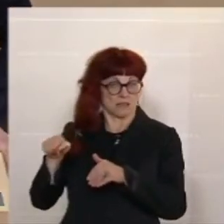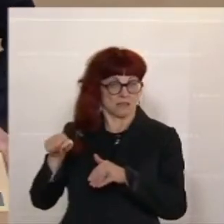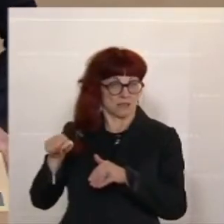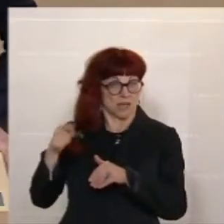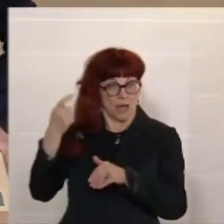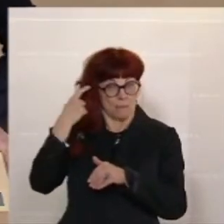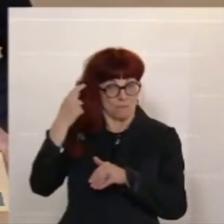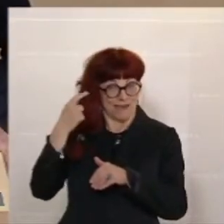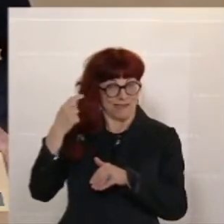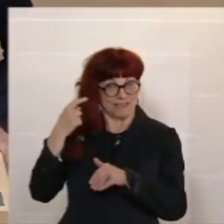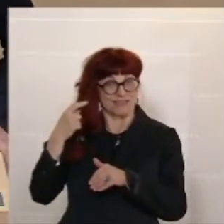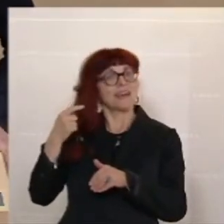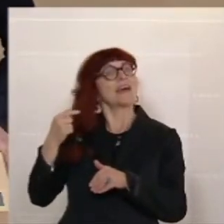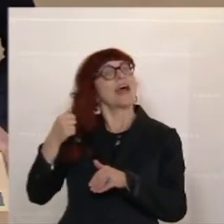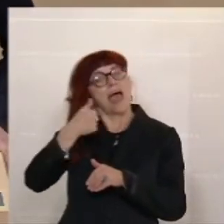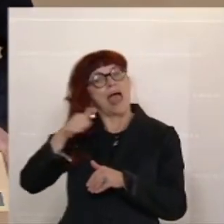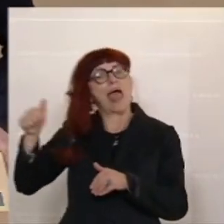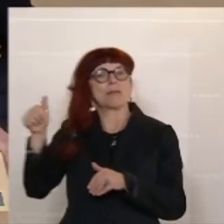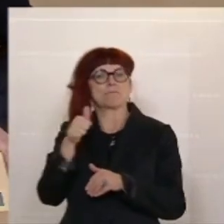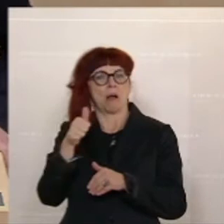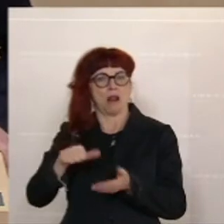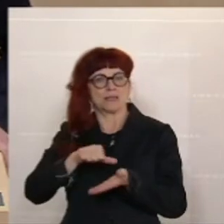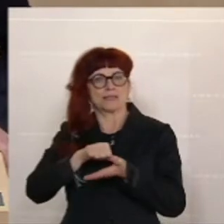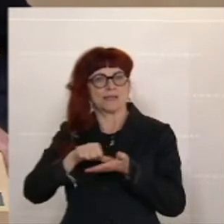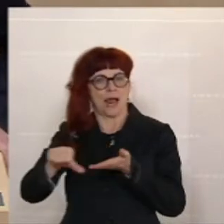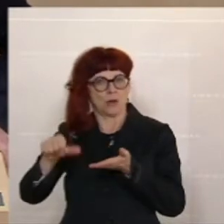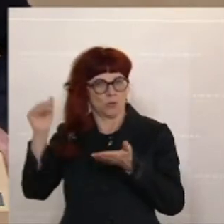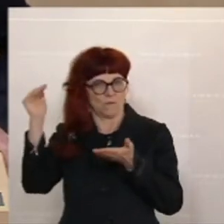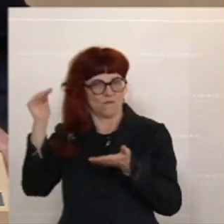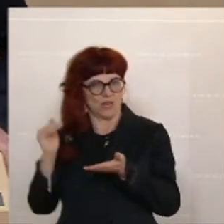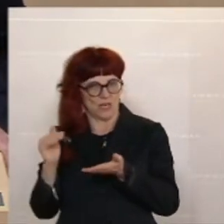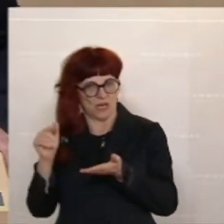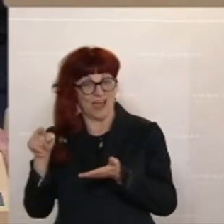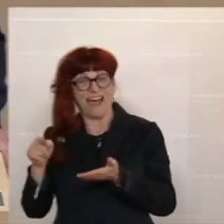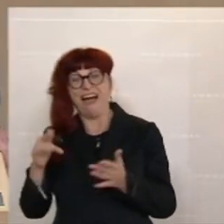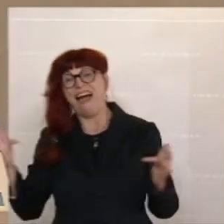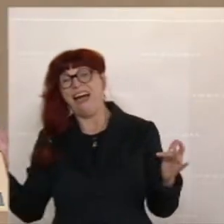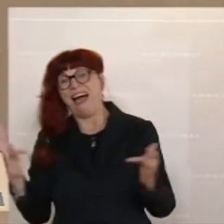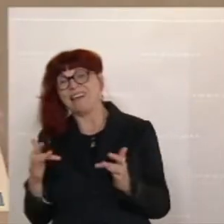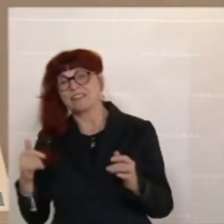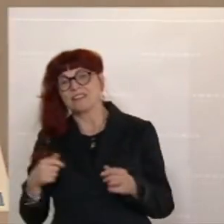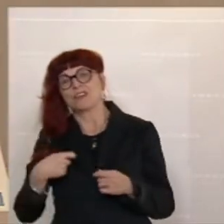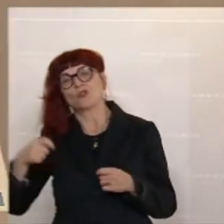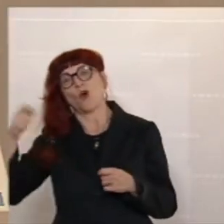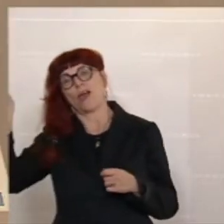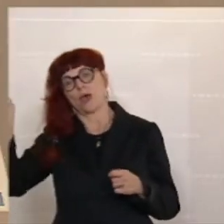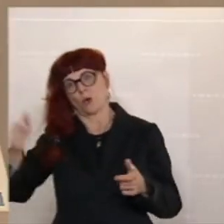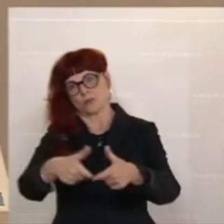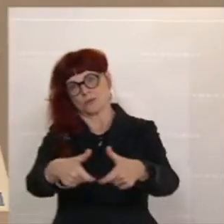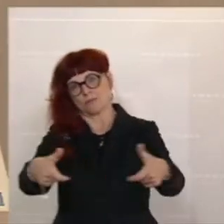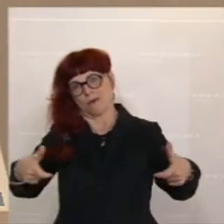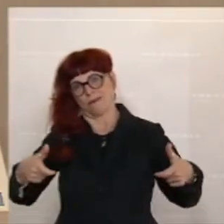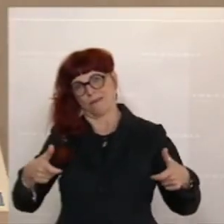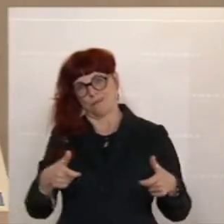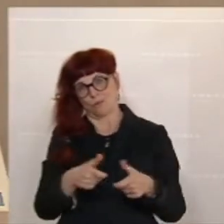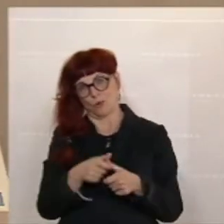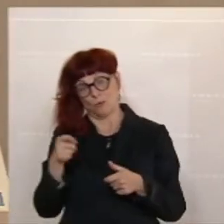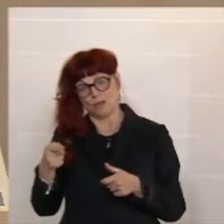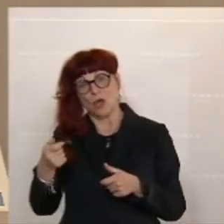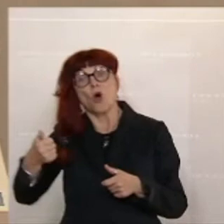weniger Einmalzahlungen von Ihnen aus Ihrem angeblichen Antiteuerungspaket, als sie zusätzlich an